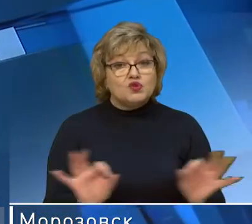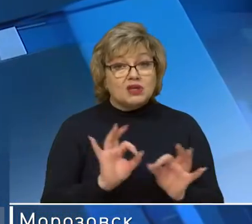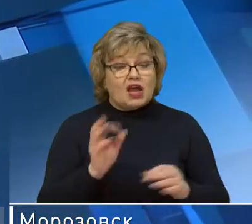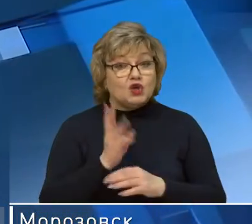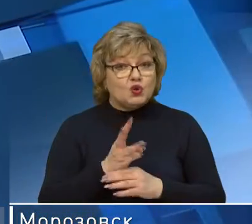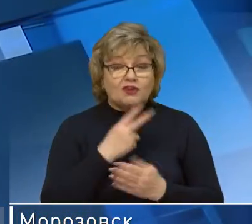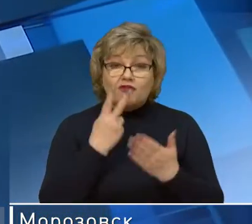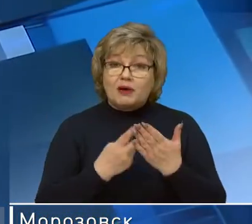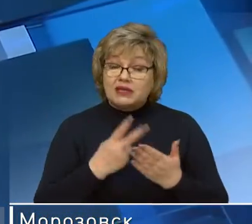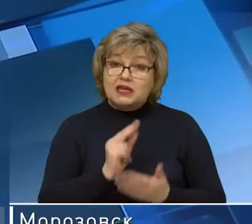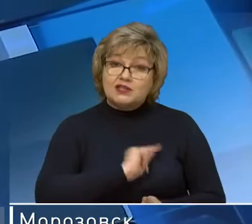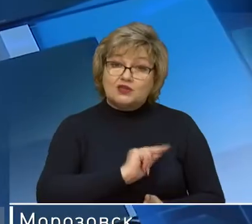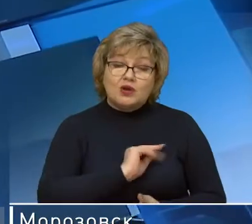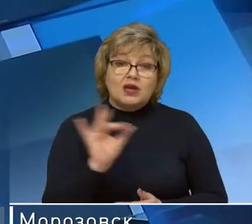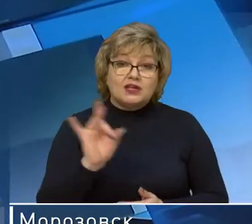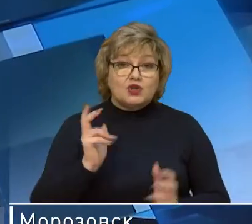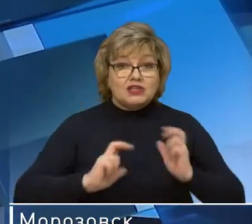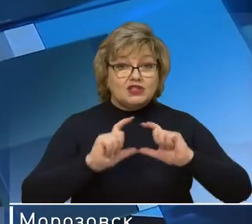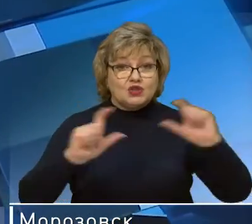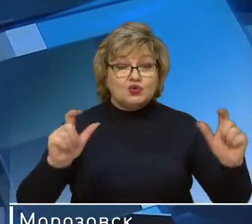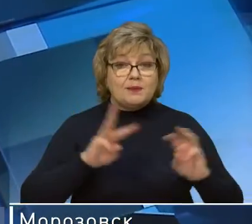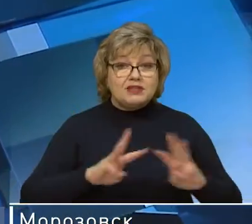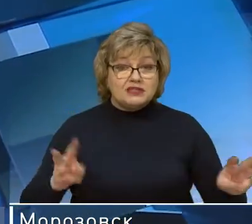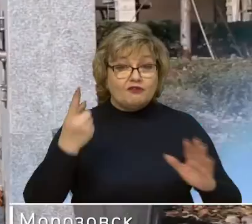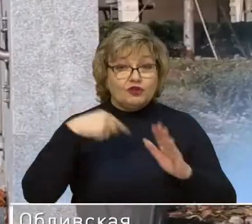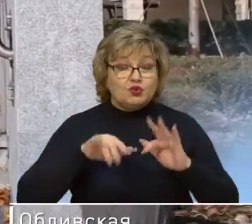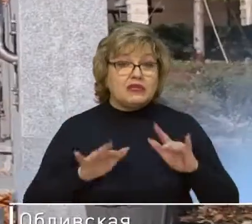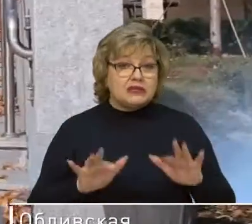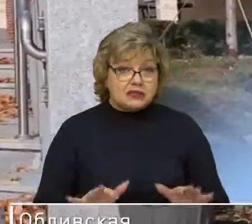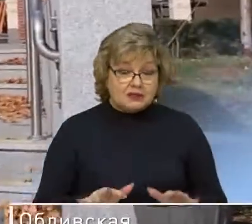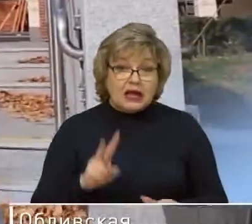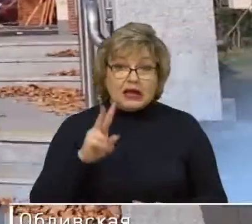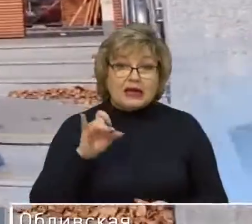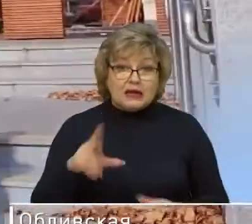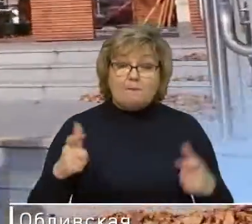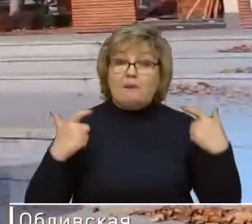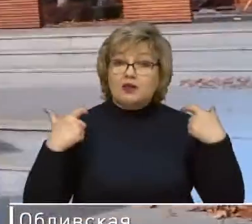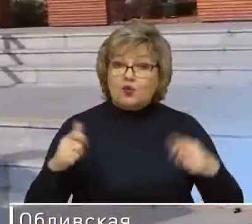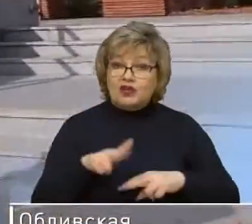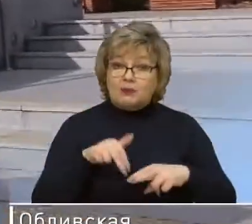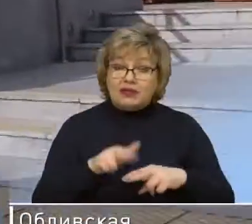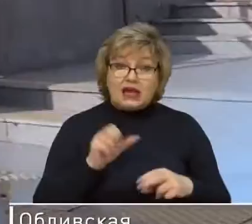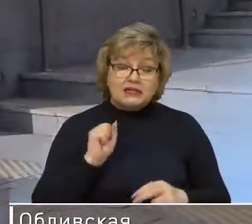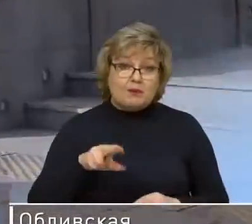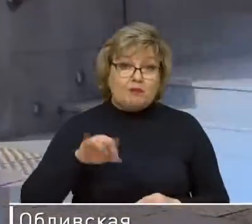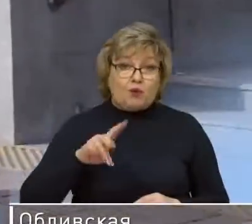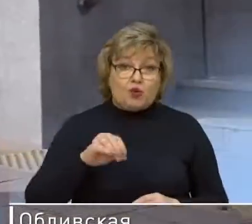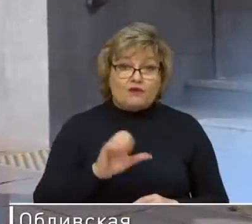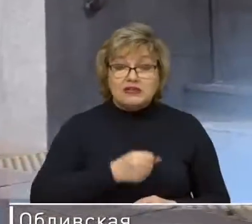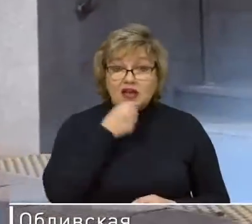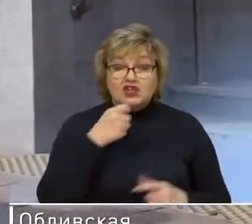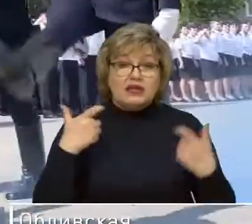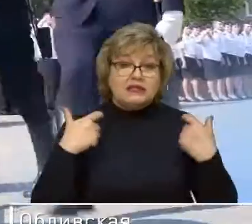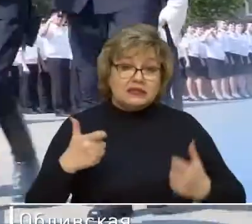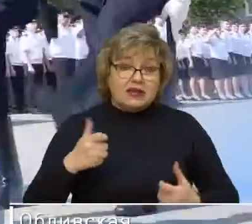роликов показали и сотрудники Ростовского института Министерства внутренних дел. Клип полковника полиции Александра Попова и старшего